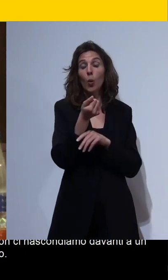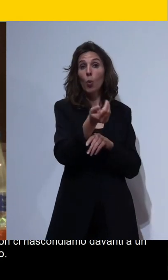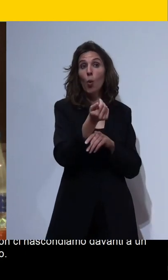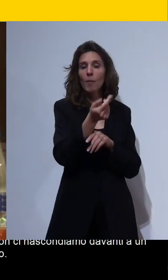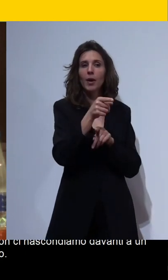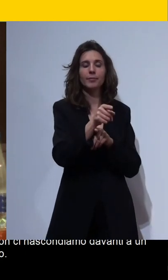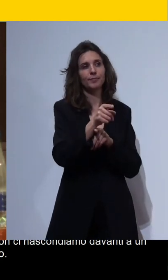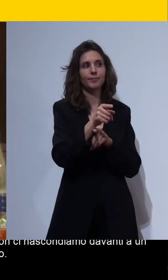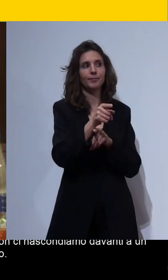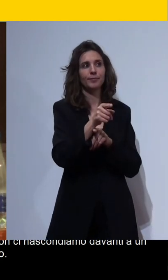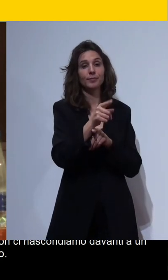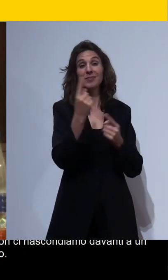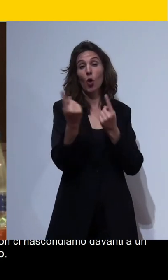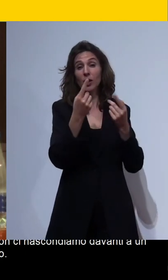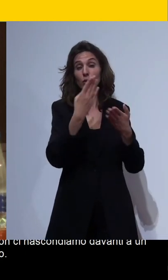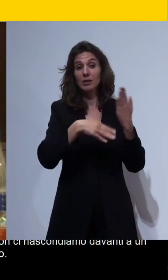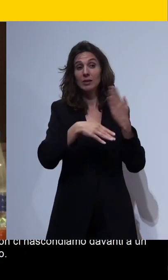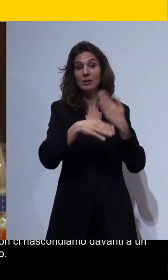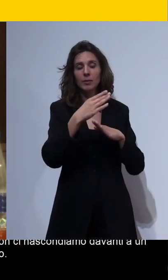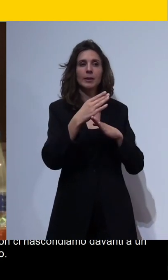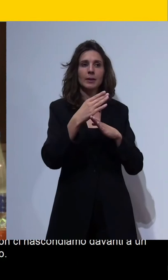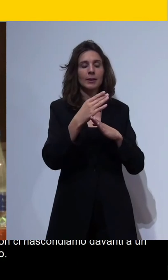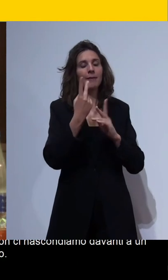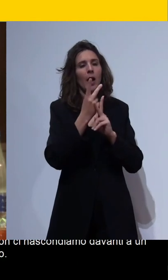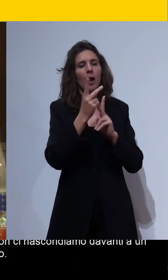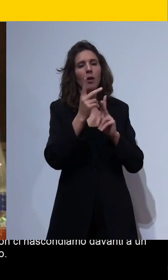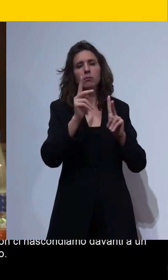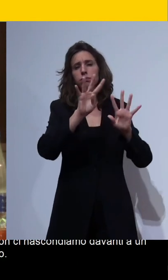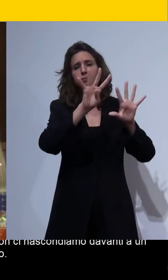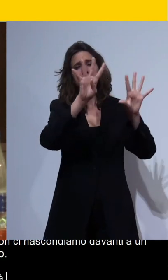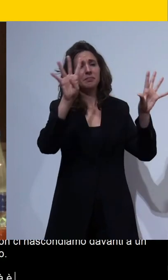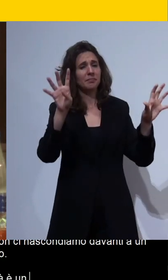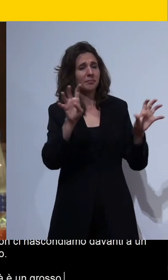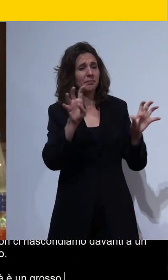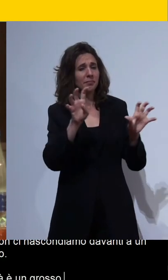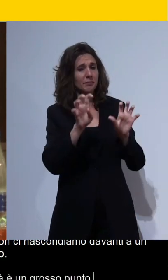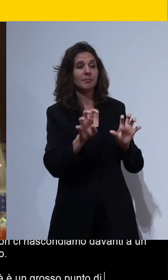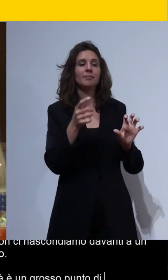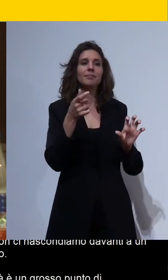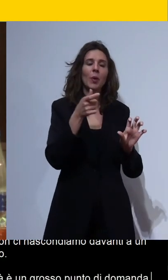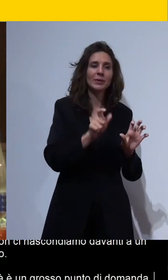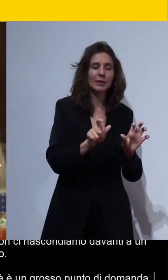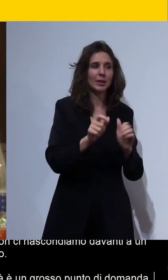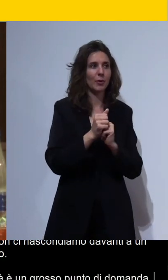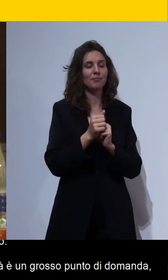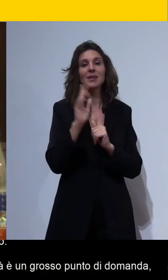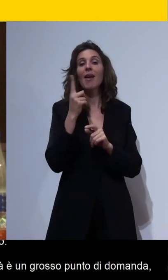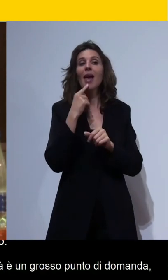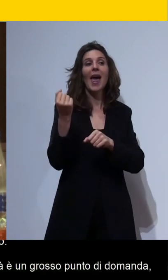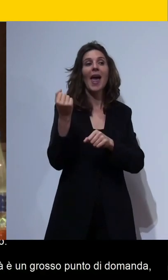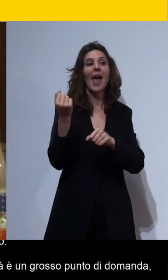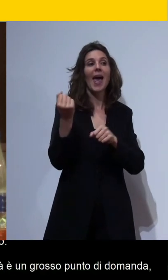il mondo della disabilità è un grosso punto di domanda perché anche un ente come l'InstAT